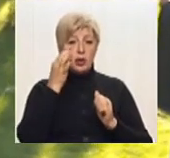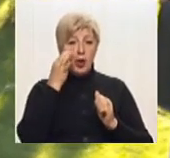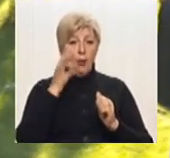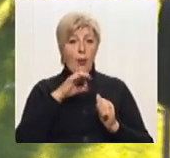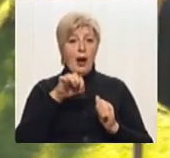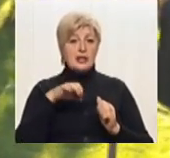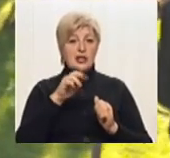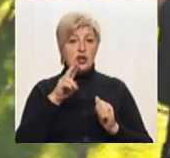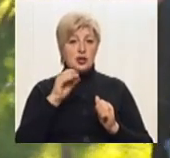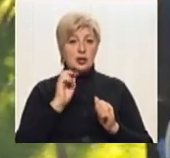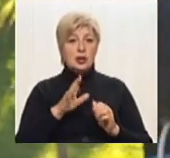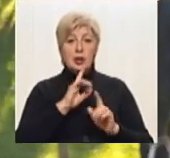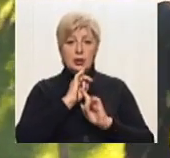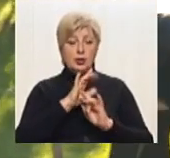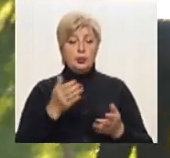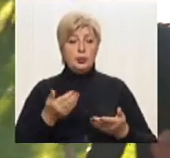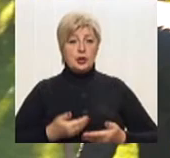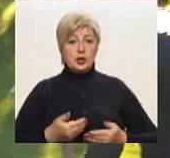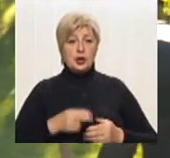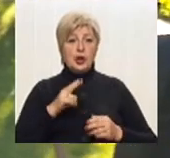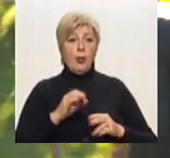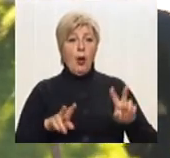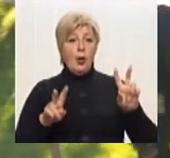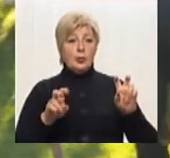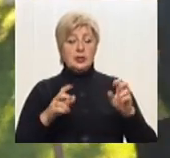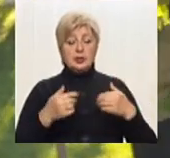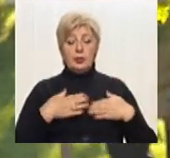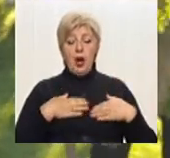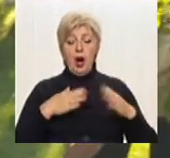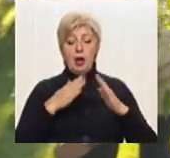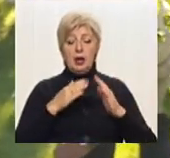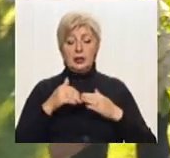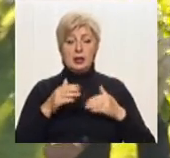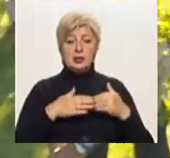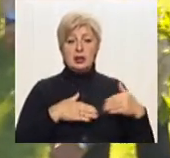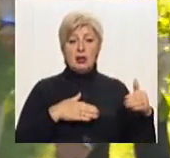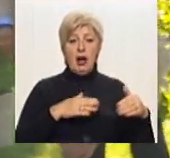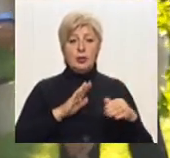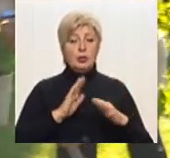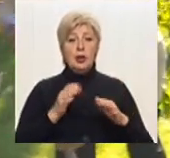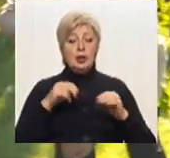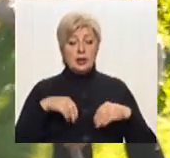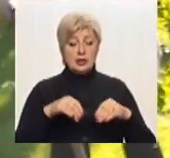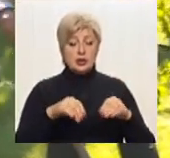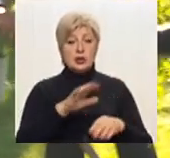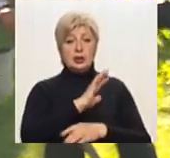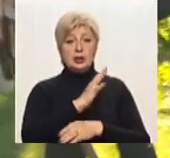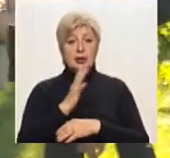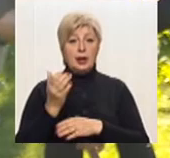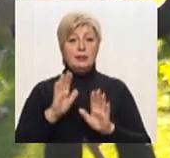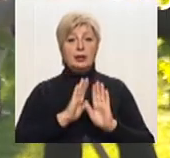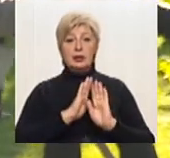жити по принципу «моя хата з краю» і саджати дерева не тільки